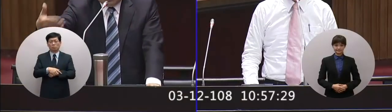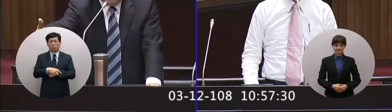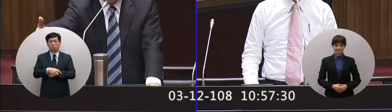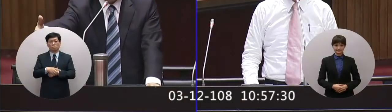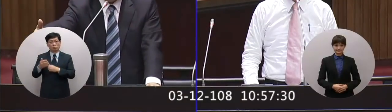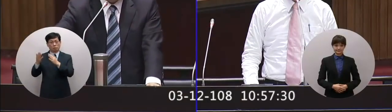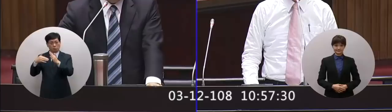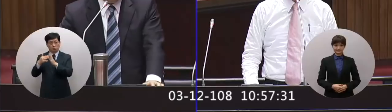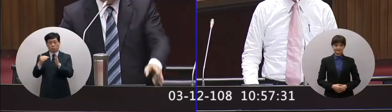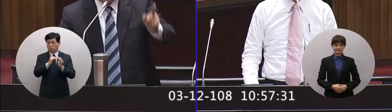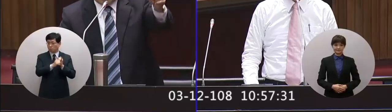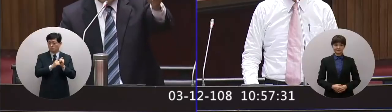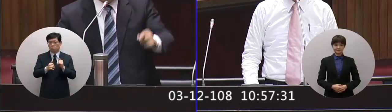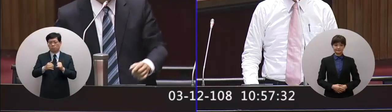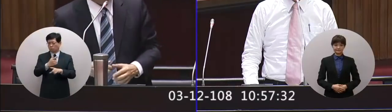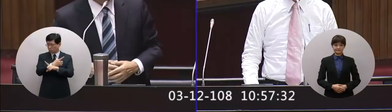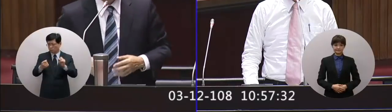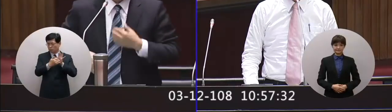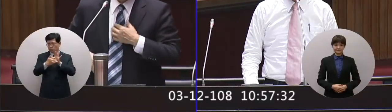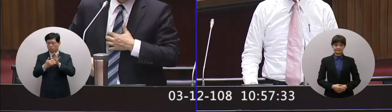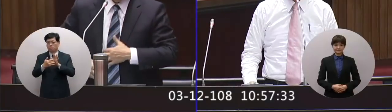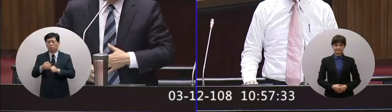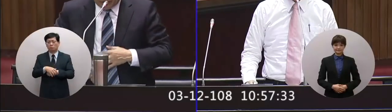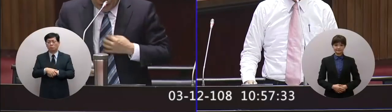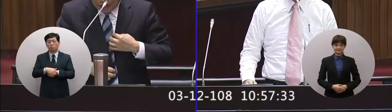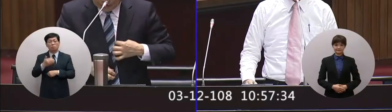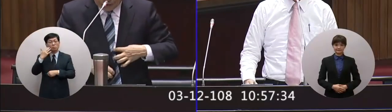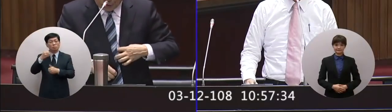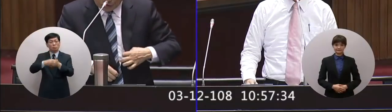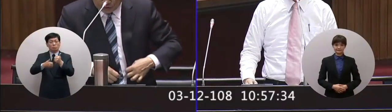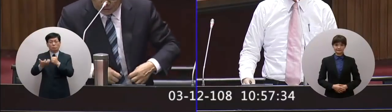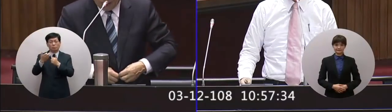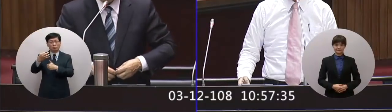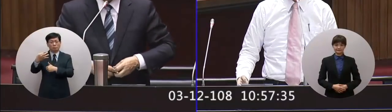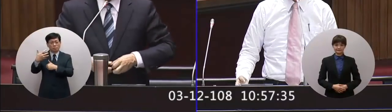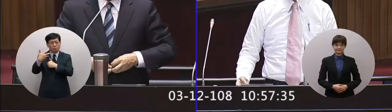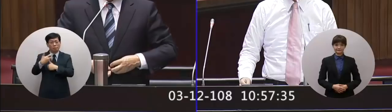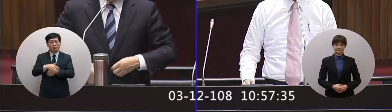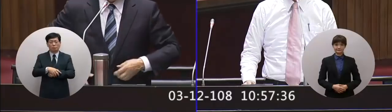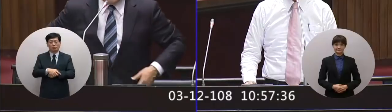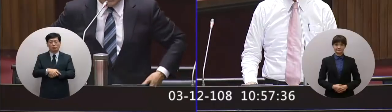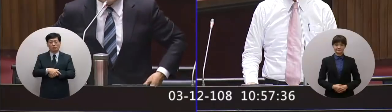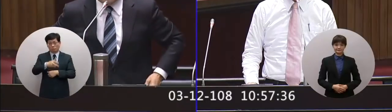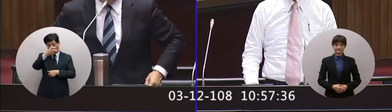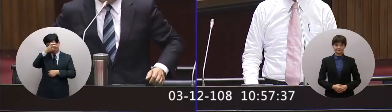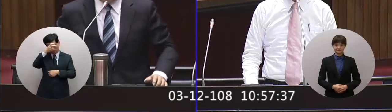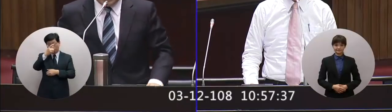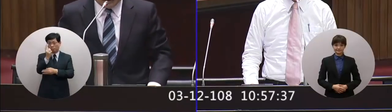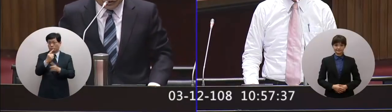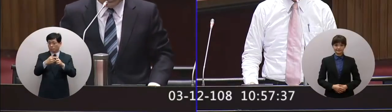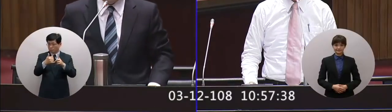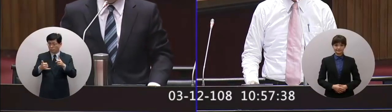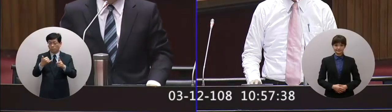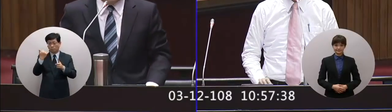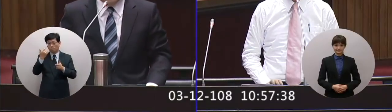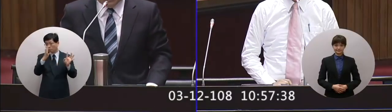從學校到社會全面防堵至於委員剛才所提到警察消防